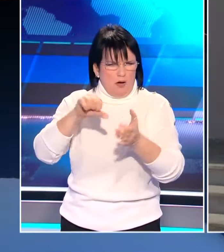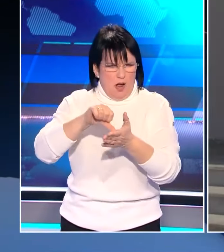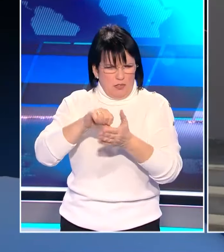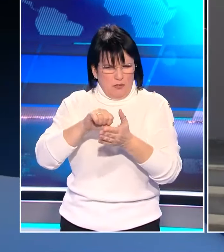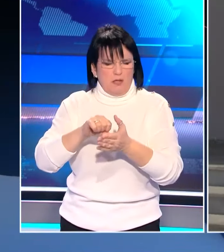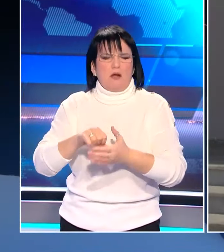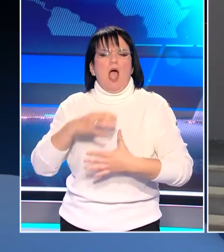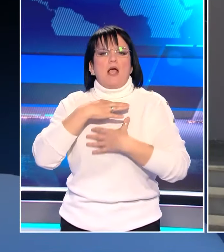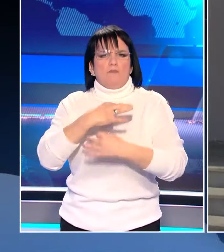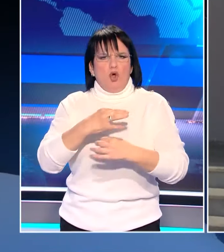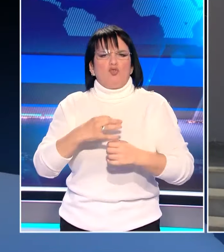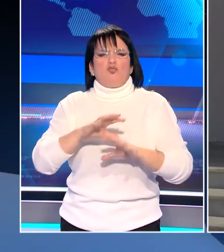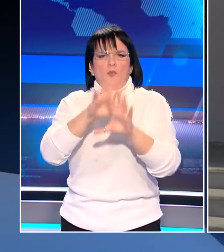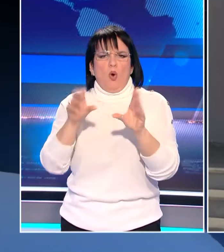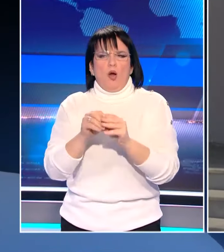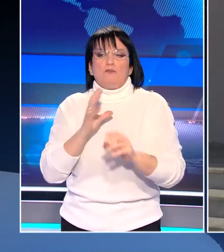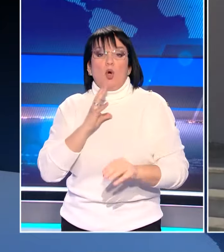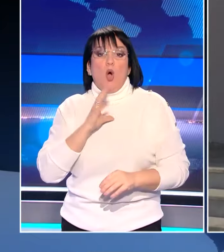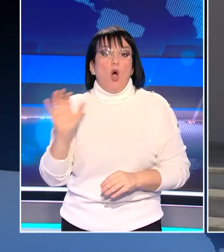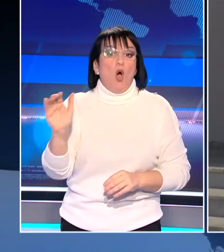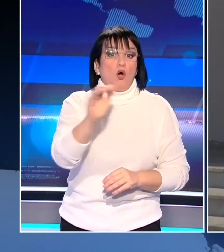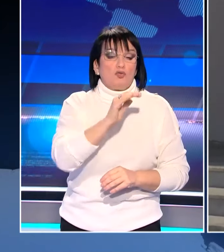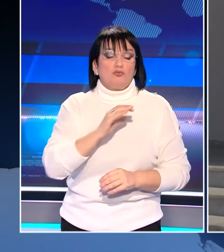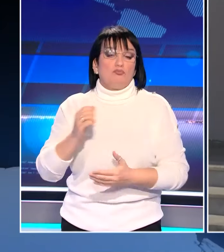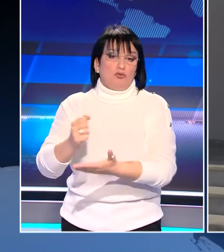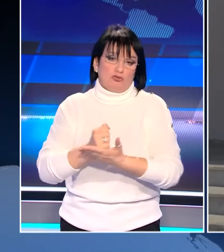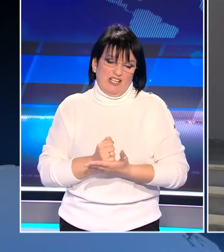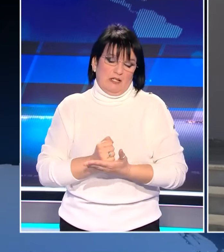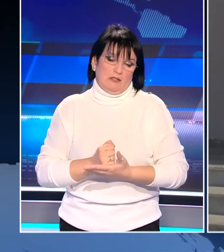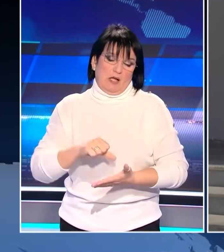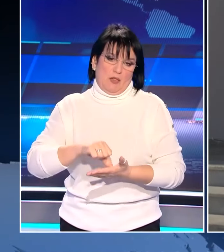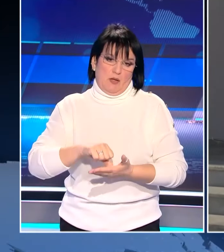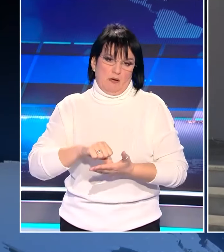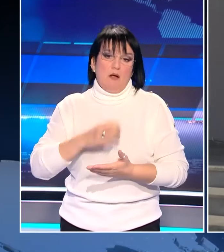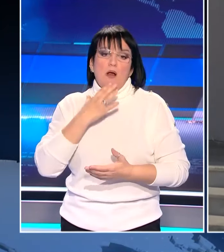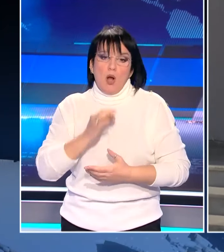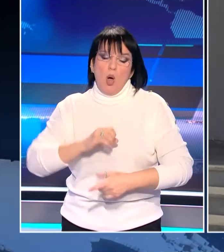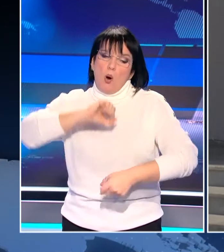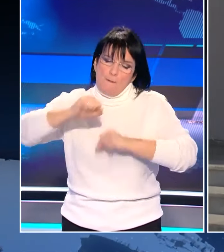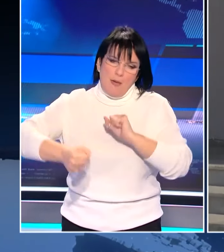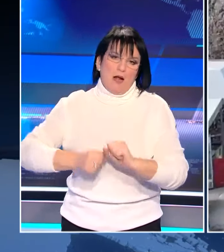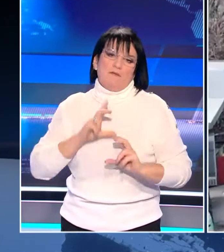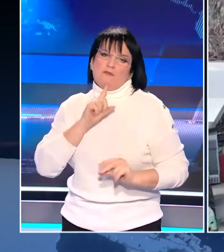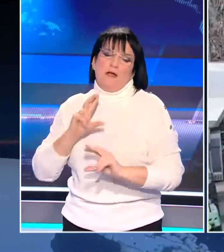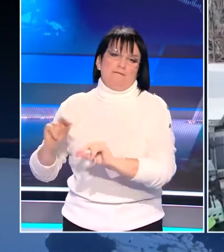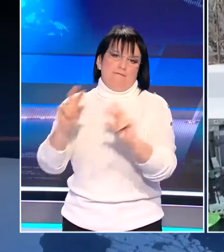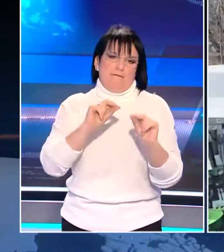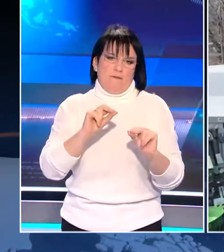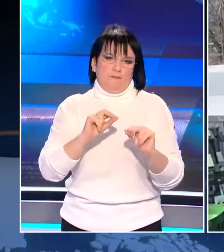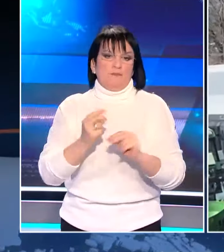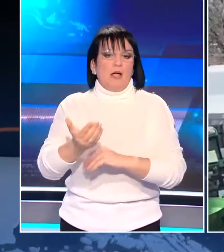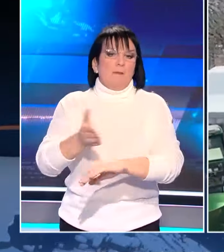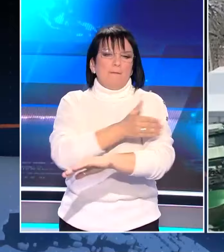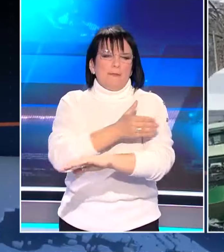Οι εκπρόσωποι των αγροτών ζήτησαν από τους κατοίκους της Αθήνας να στηρίξουν την κινητοποίησή τους, γιατί όπως είπαν, αγωνίζονται και για εκείνους. Πριν από λίγο